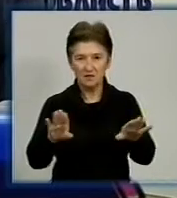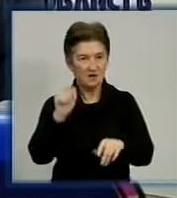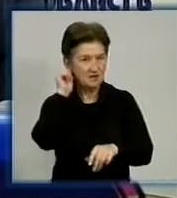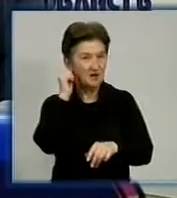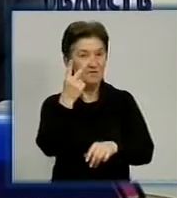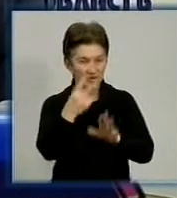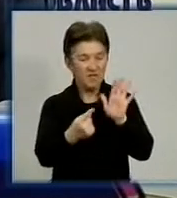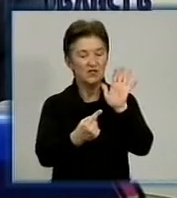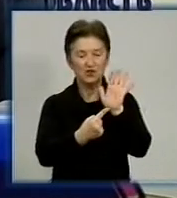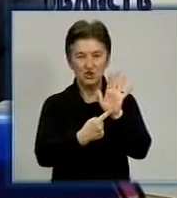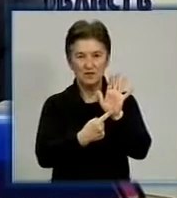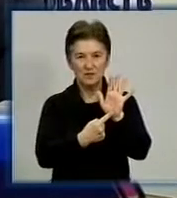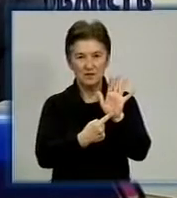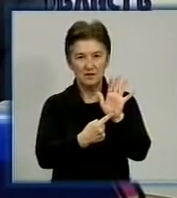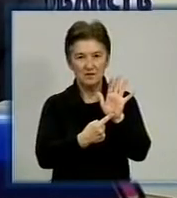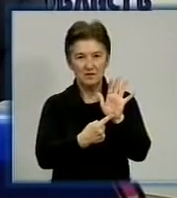років,